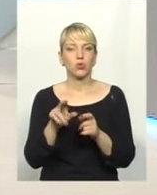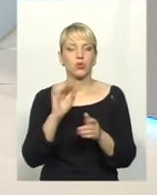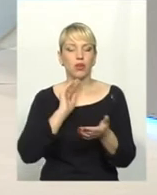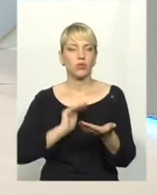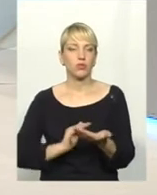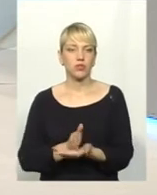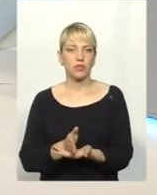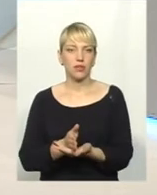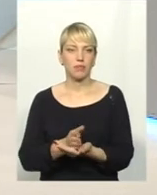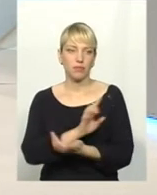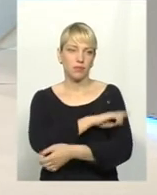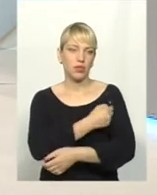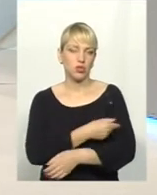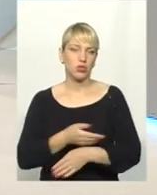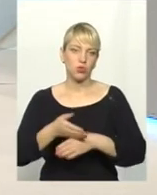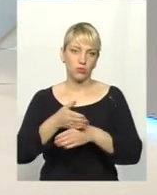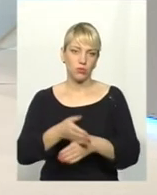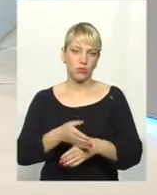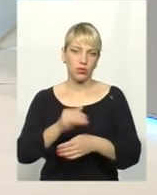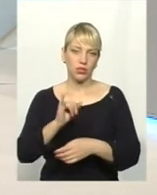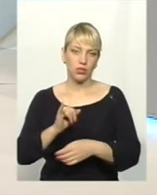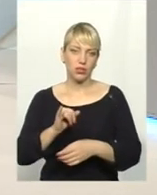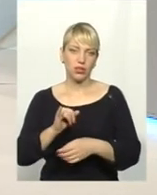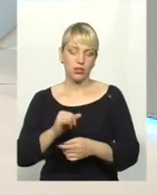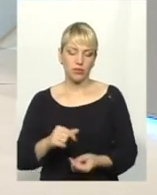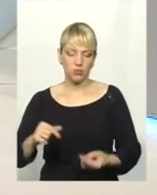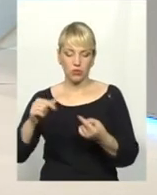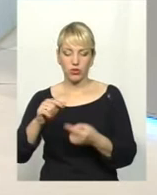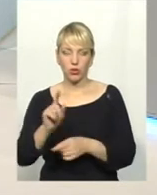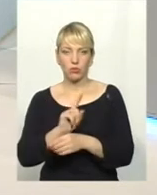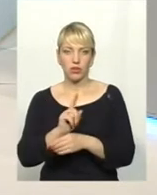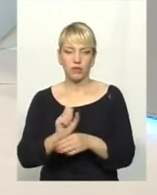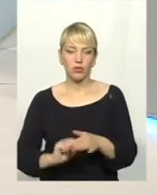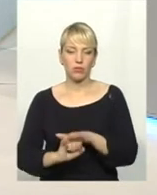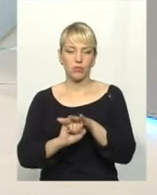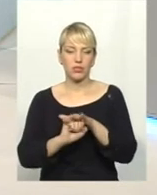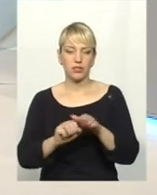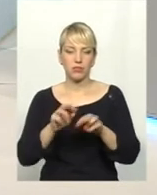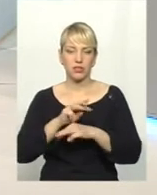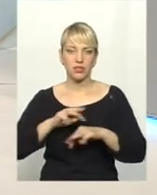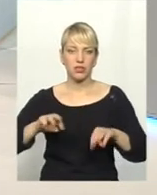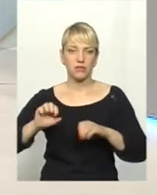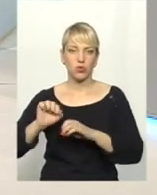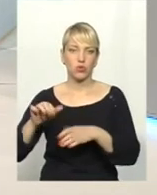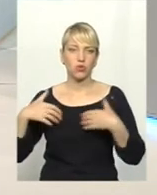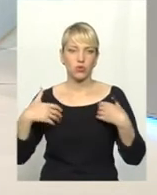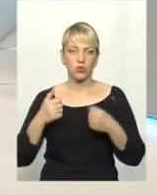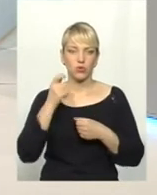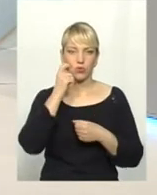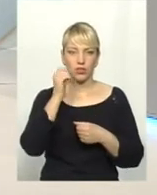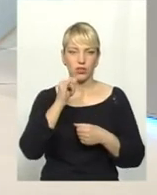медичної допомоги, і, безумовно, відповідності нормативної бази Міністерства охорони України і